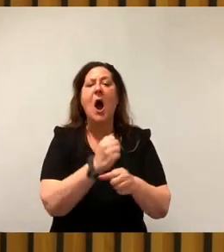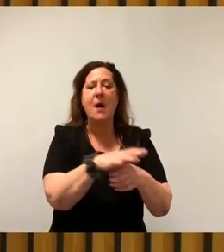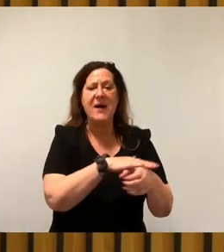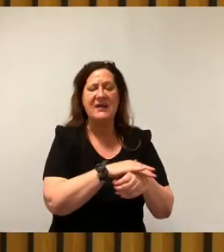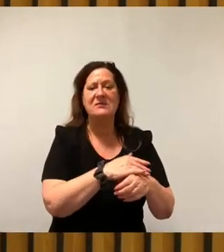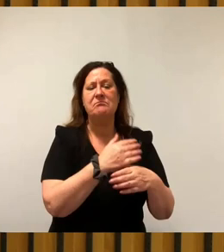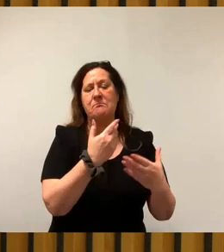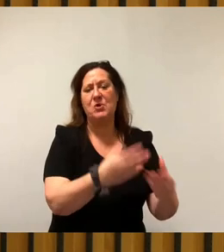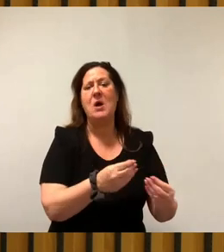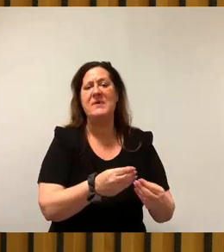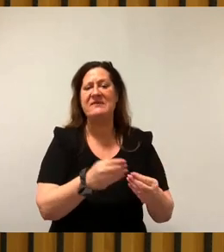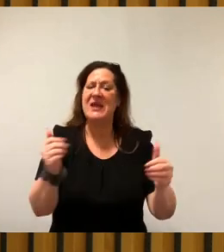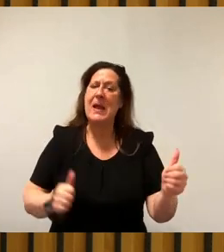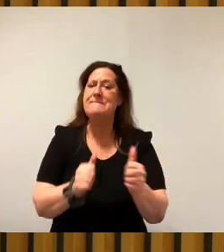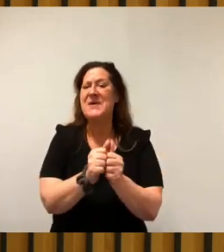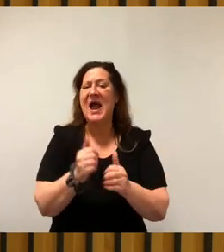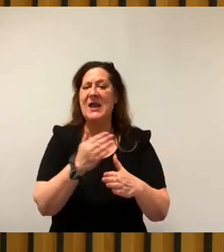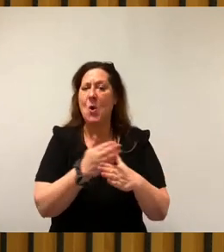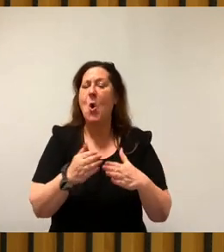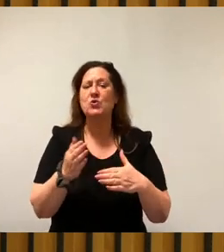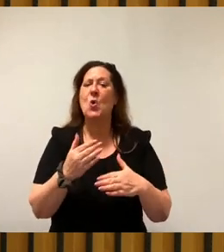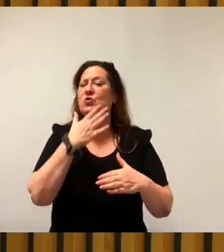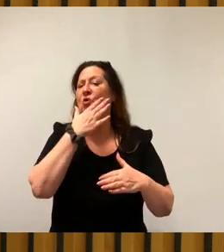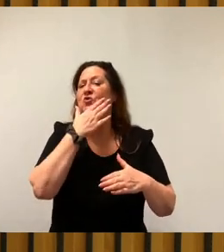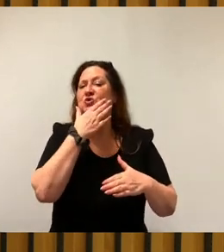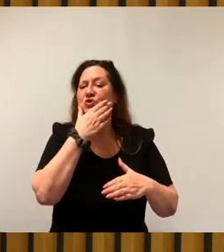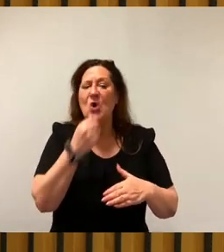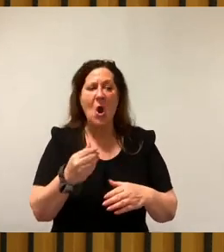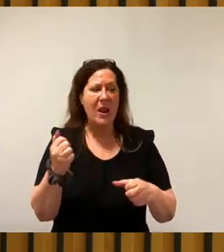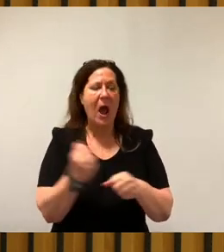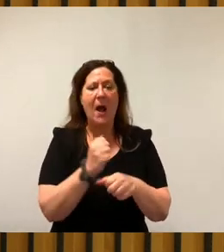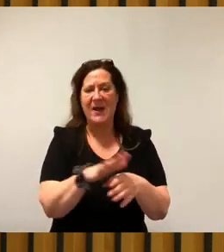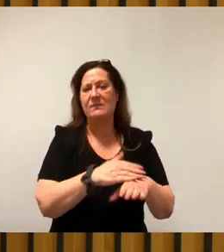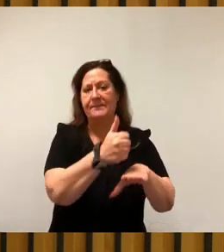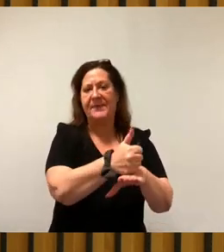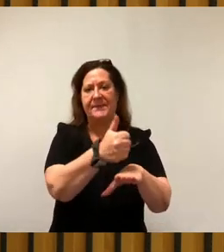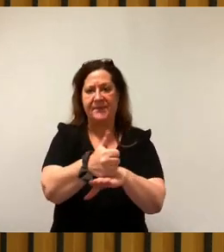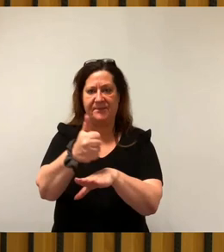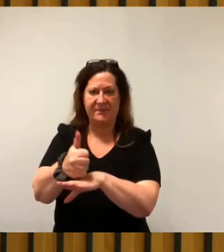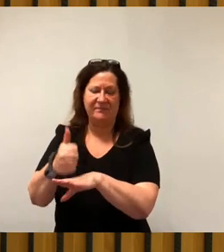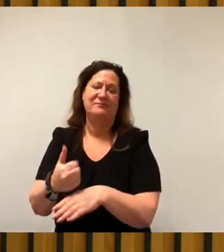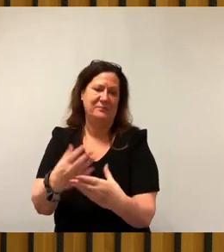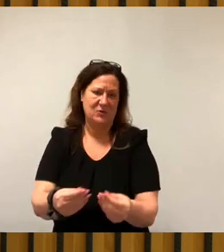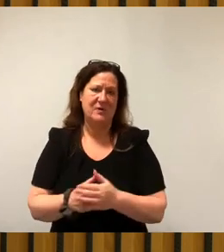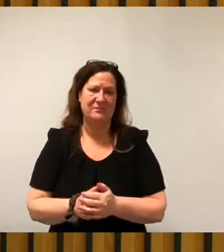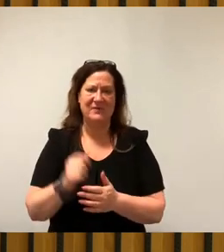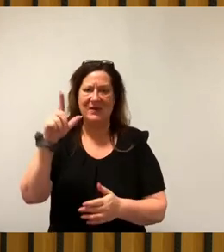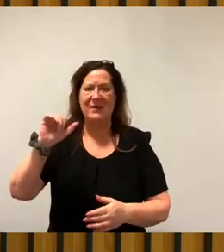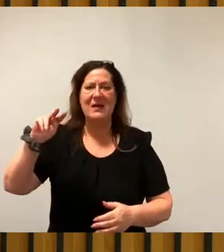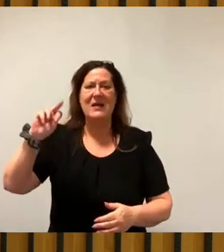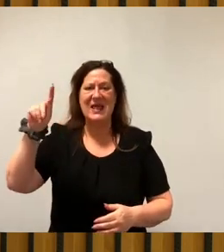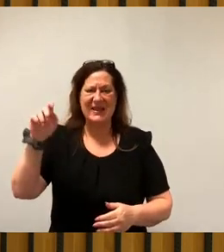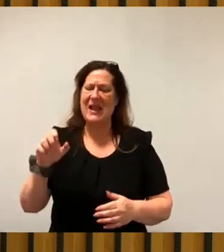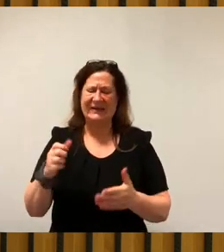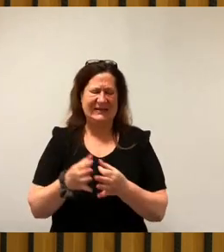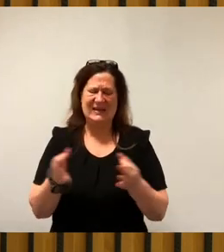subalternen Pöstchen, die es auch irgendwo zu vergeben gab. In der Linken ist davon niemand gewesen. Das